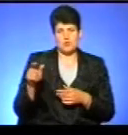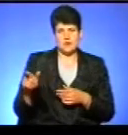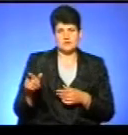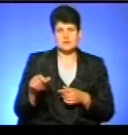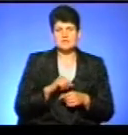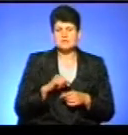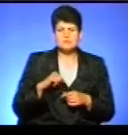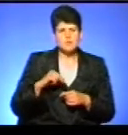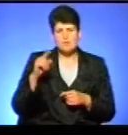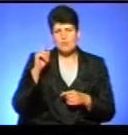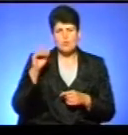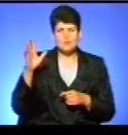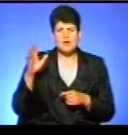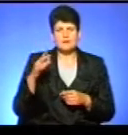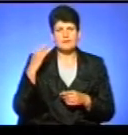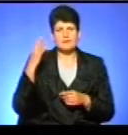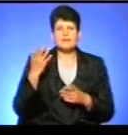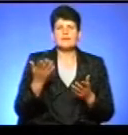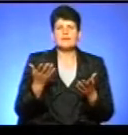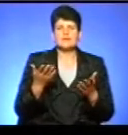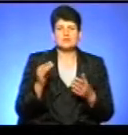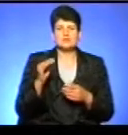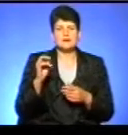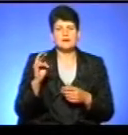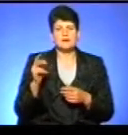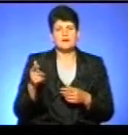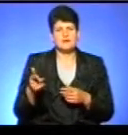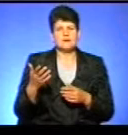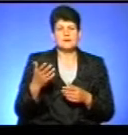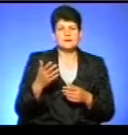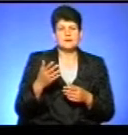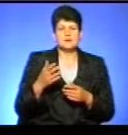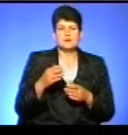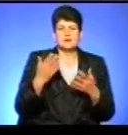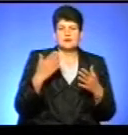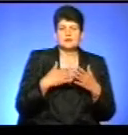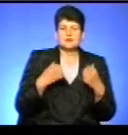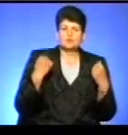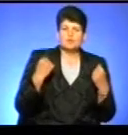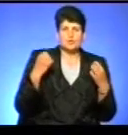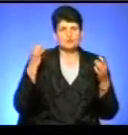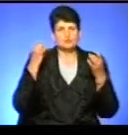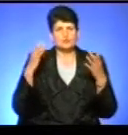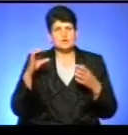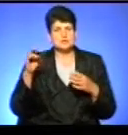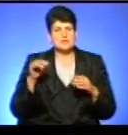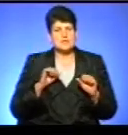Найпопулярніші ідеї авторів проєкту у яких сферах? ЖКХ, велоінфраструктура, спорт, культура, соціальний захист?